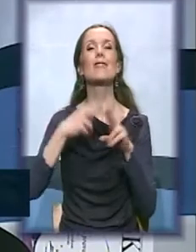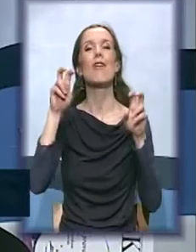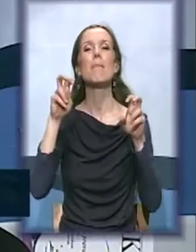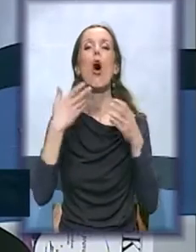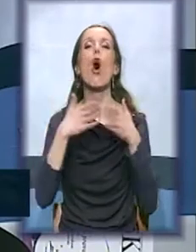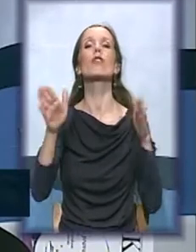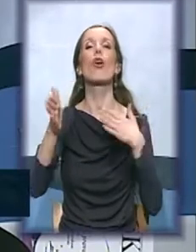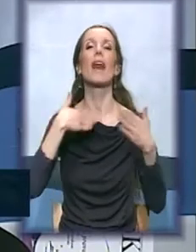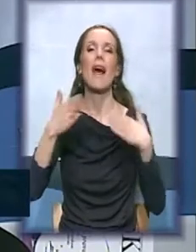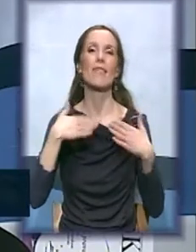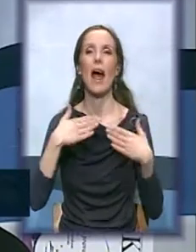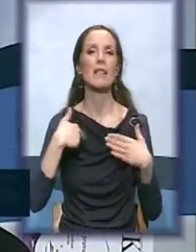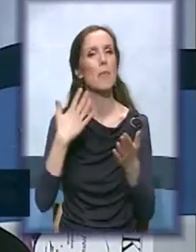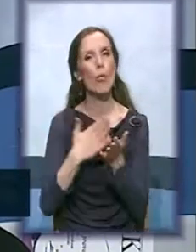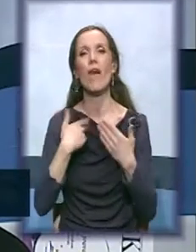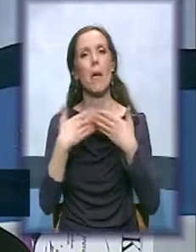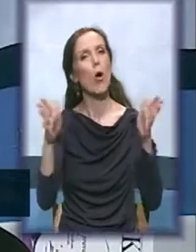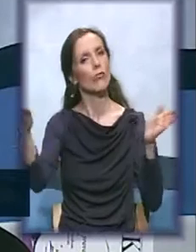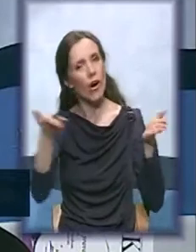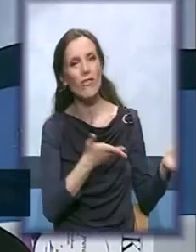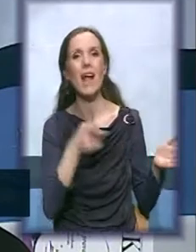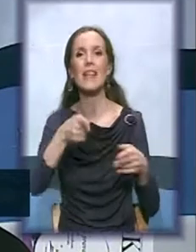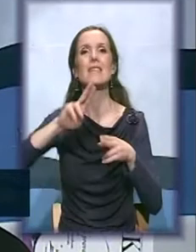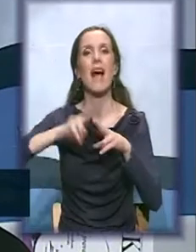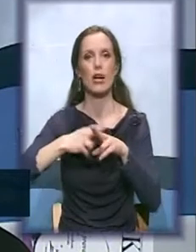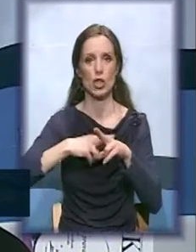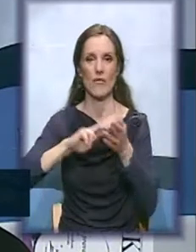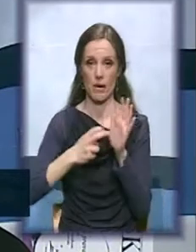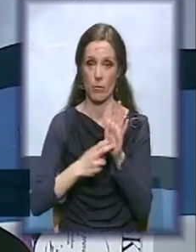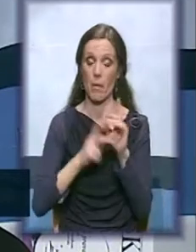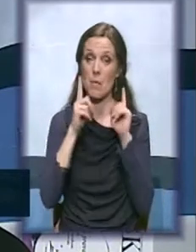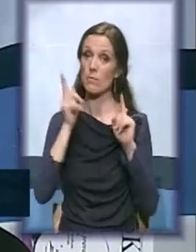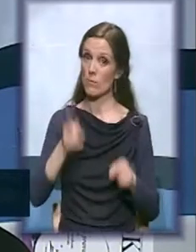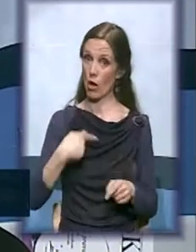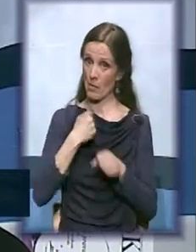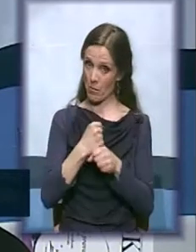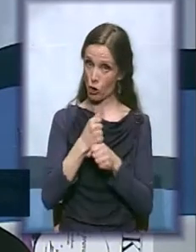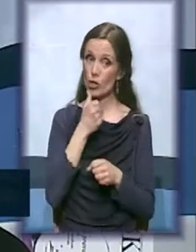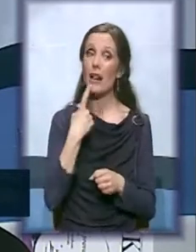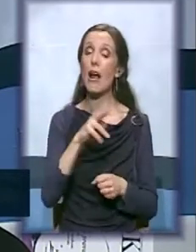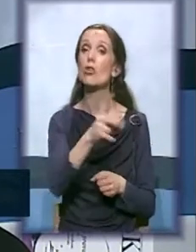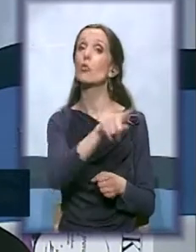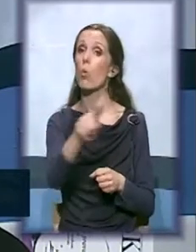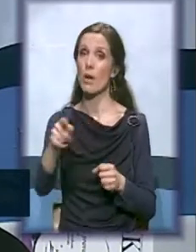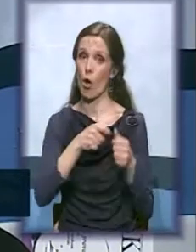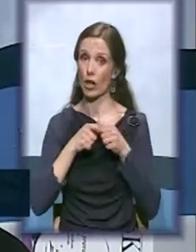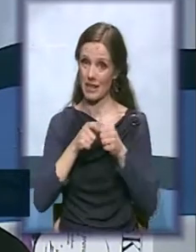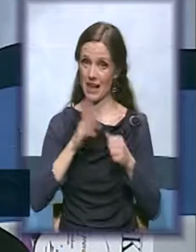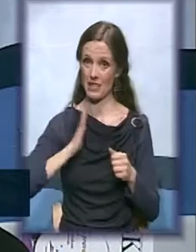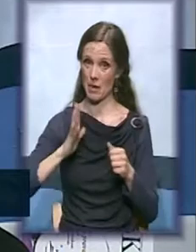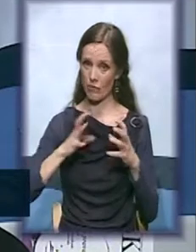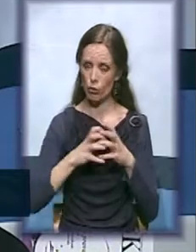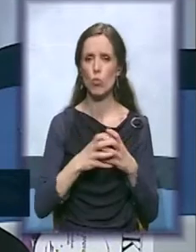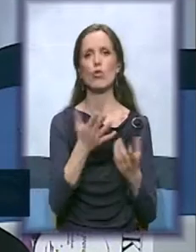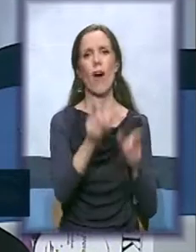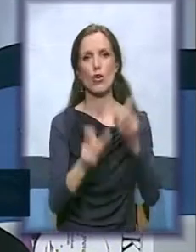zatvaramo za rešavanje problematika. varamo. Moram da podržim i da kažem i ostalim organizacijama civilnog društva, osoba sa